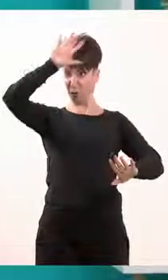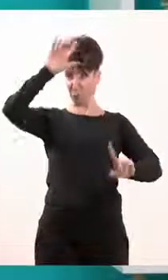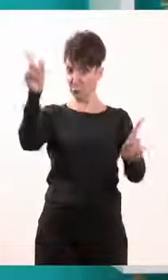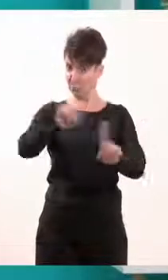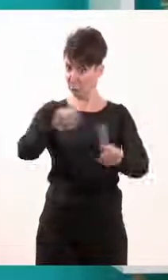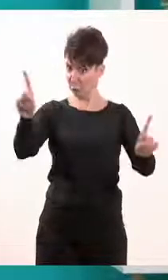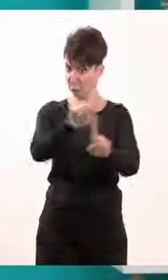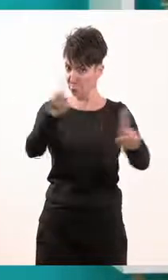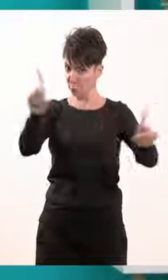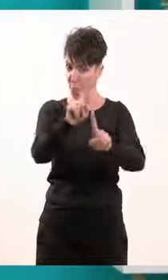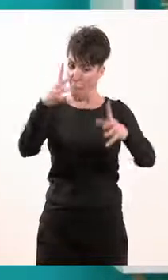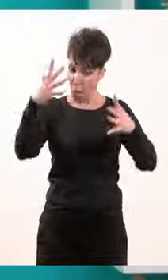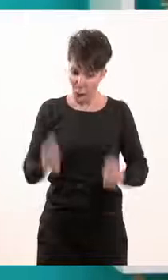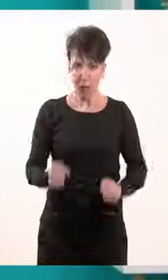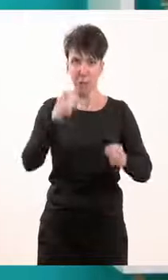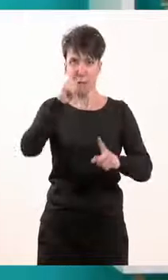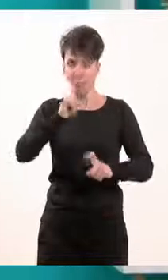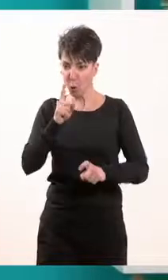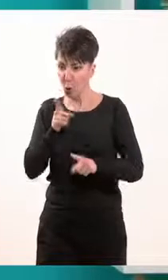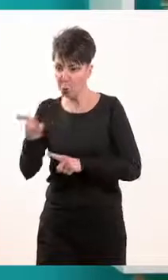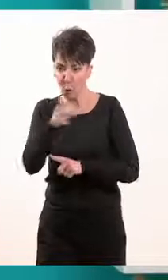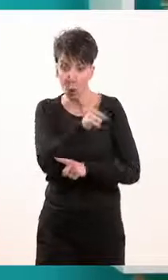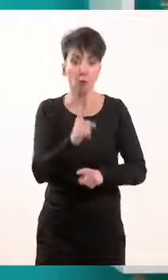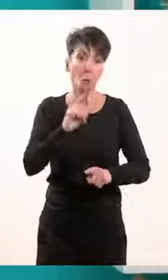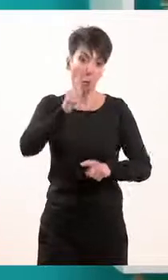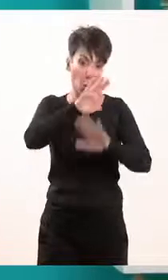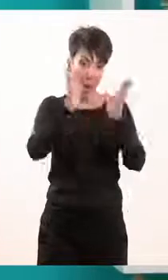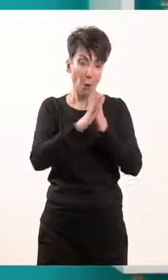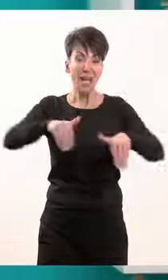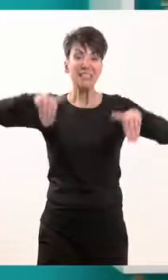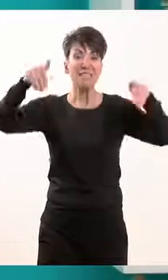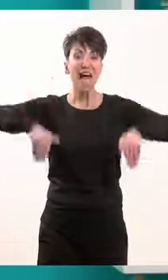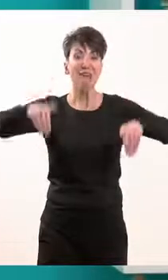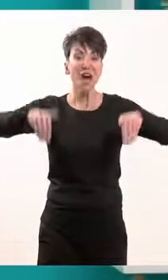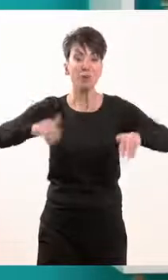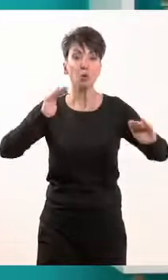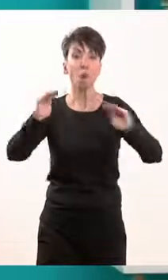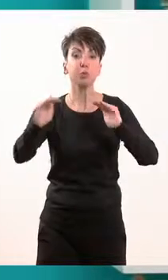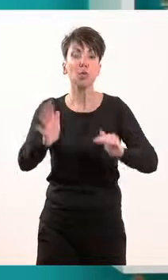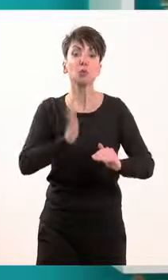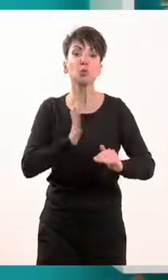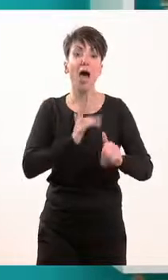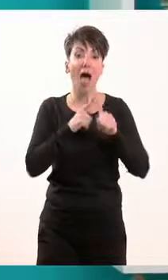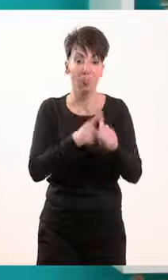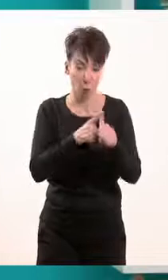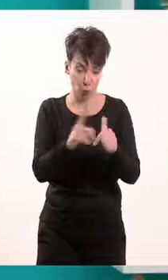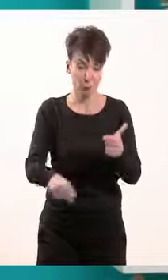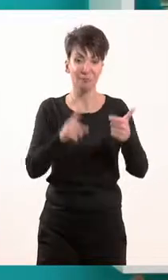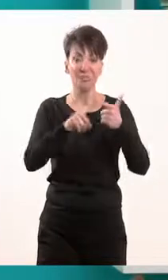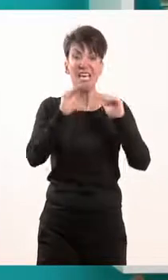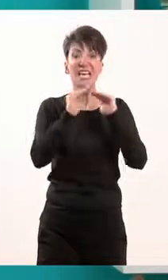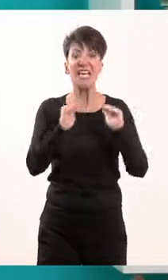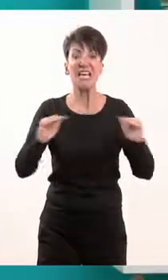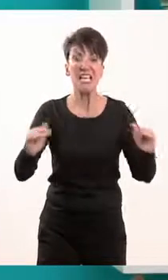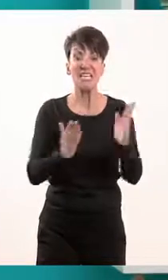Σεβασμός και προστασία της αξίας του ανθρώπου. Ειρήνη, δικαιοσύνη και ανάπτυξη